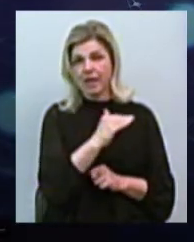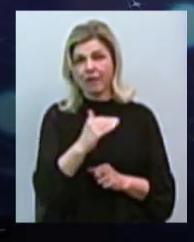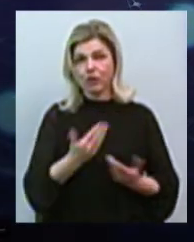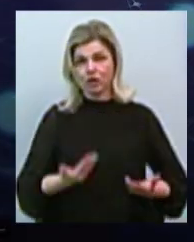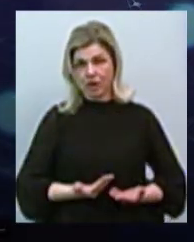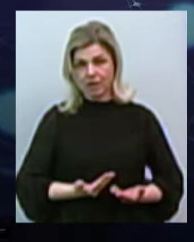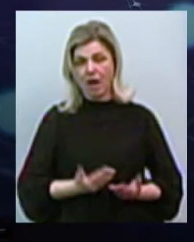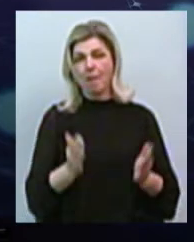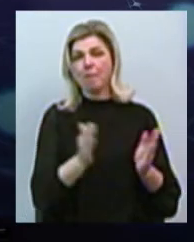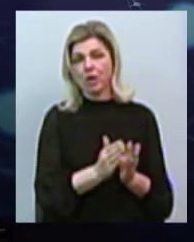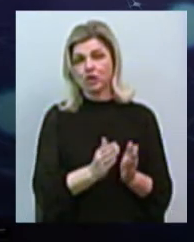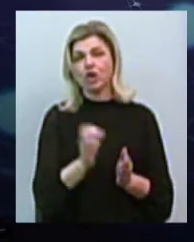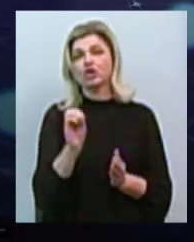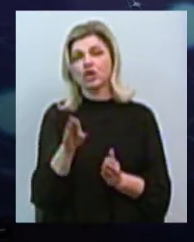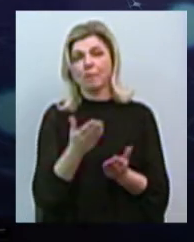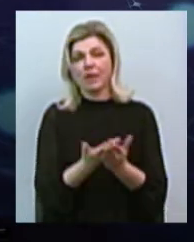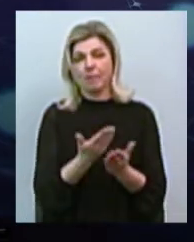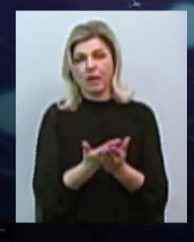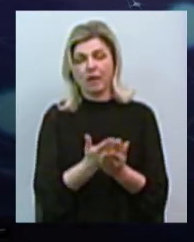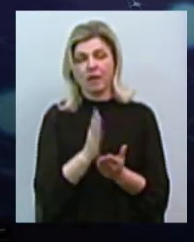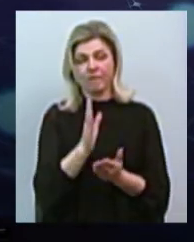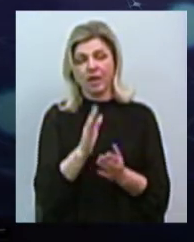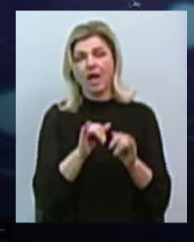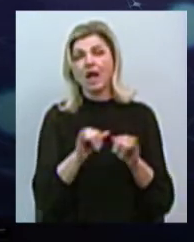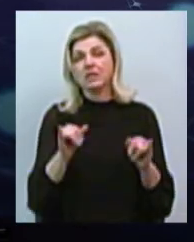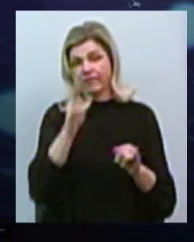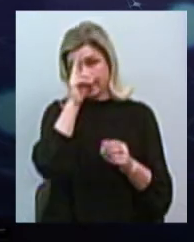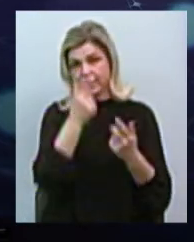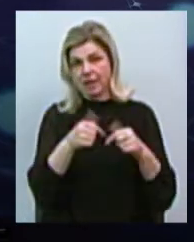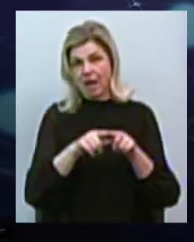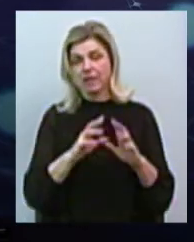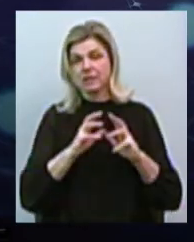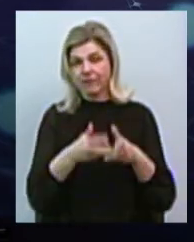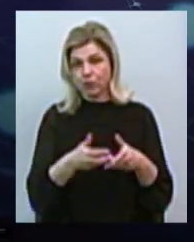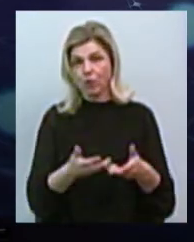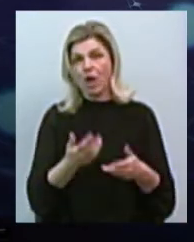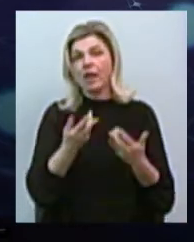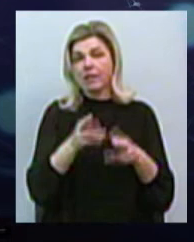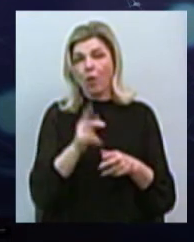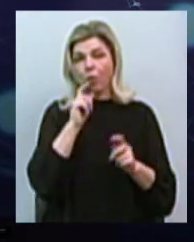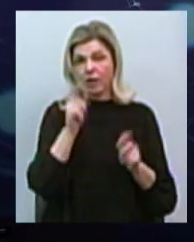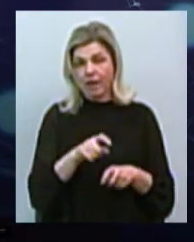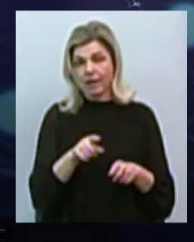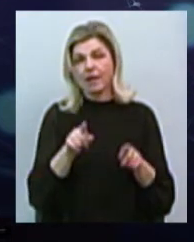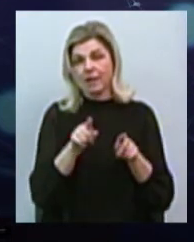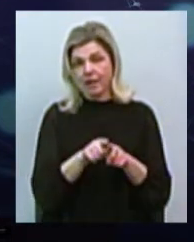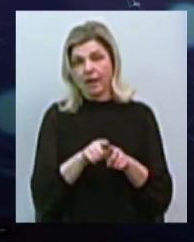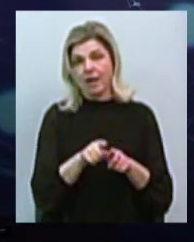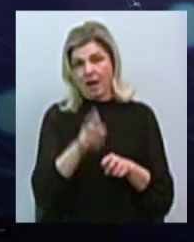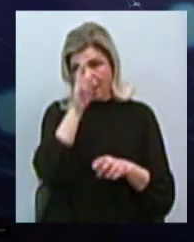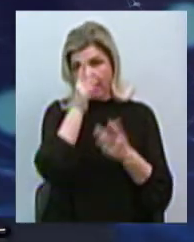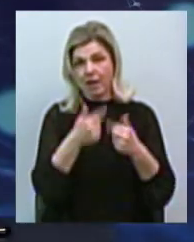дещо менший, ніж, наприклад, в розвинутих країнах світу. Тому для України і для таких країн, як Україна,